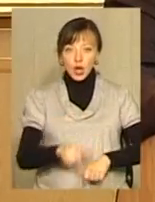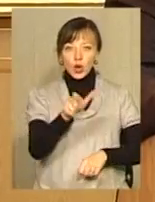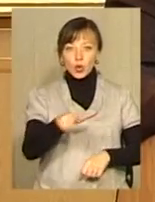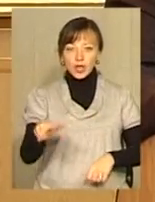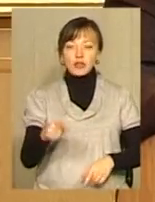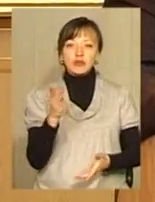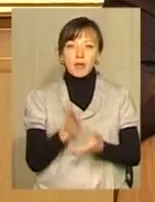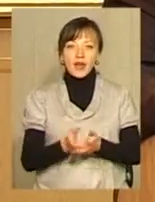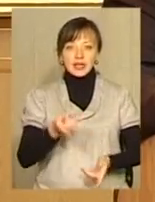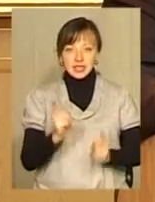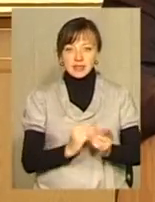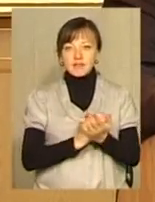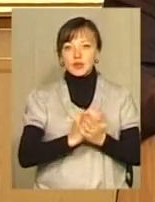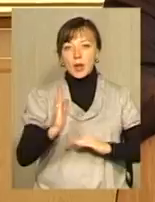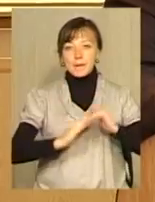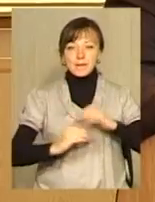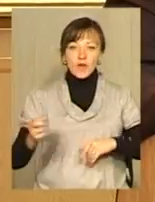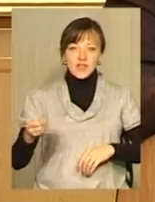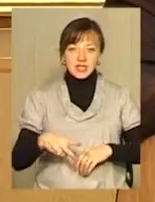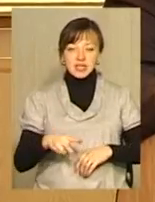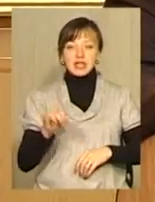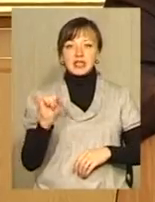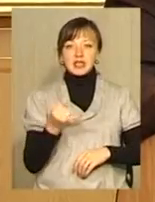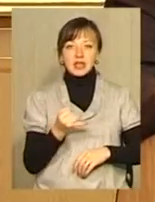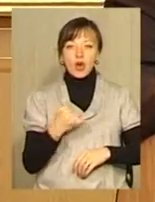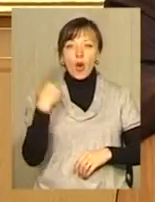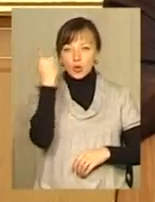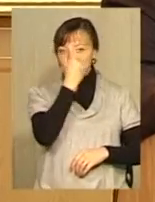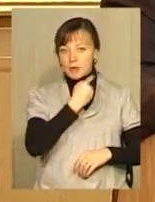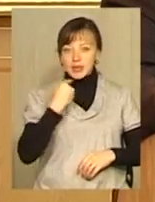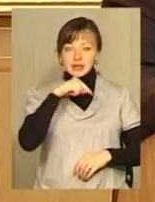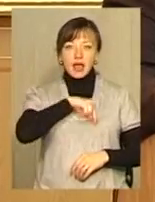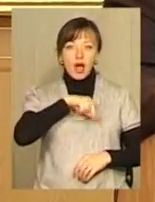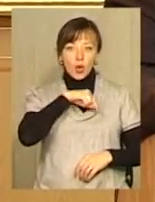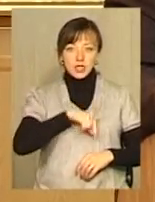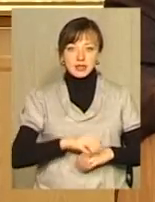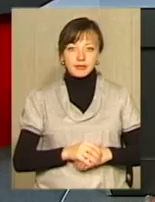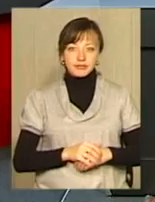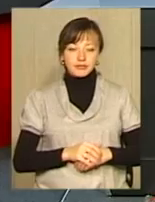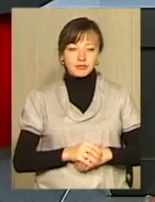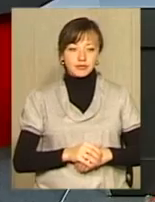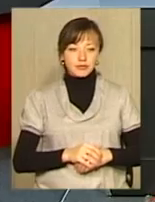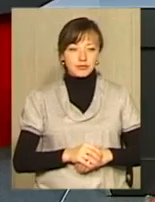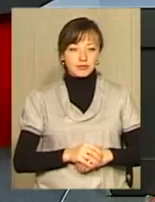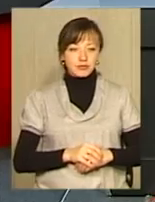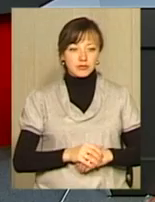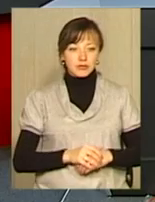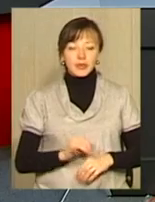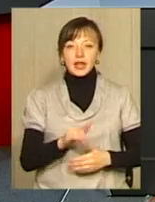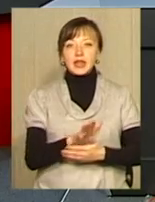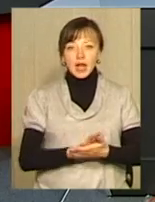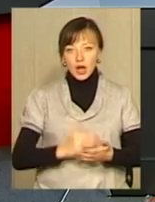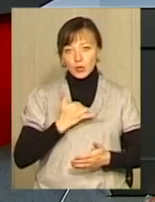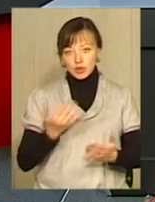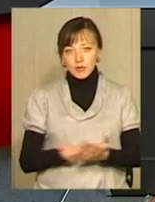мають дійсно високі професійні та особисті якості. І далі у